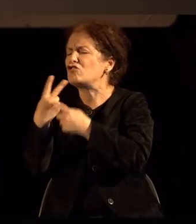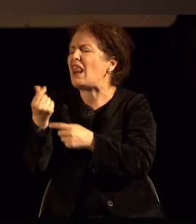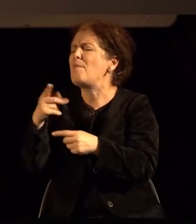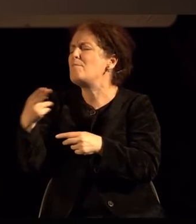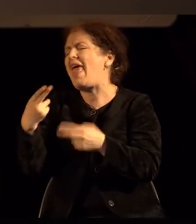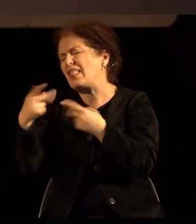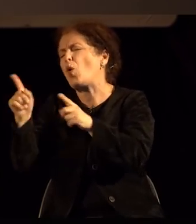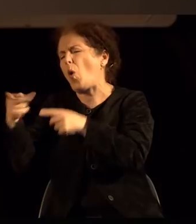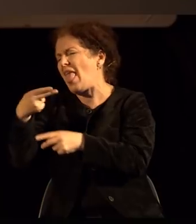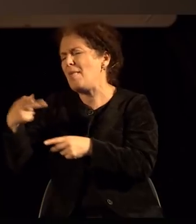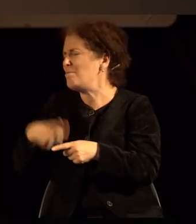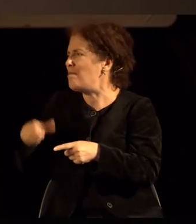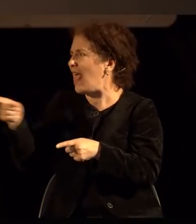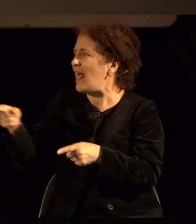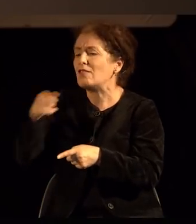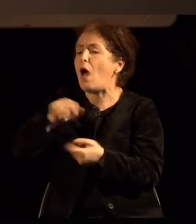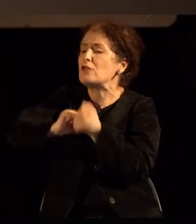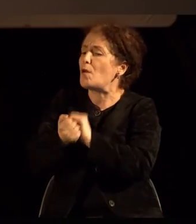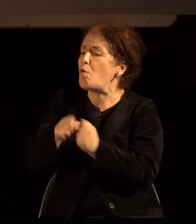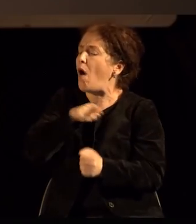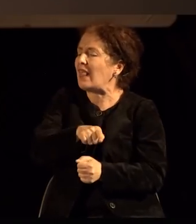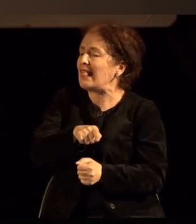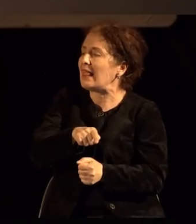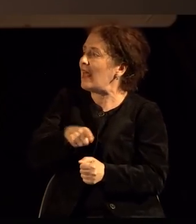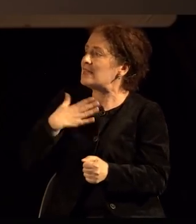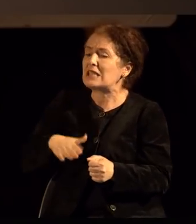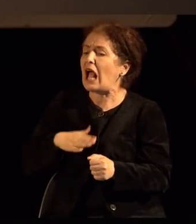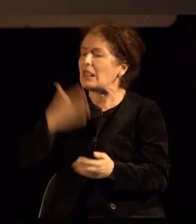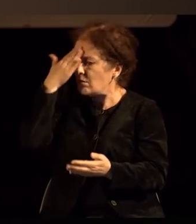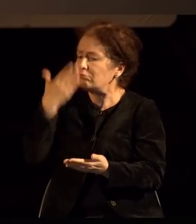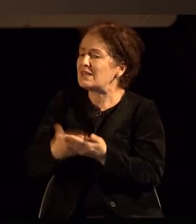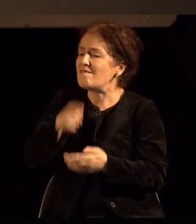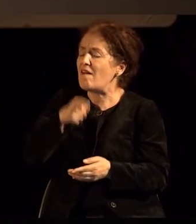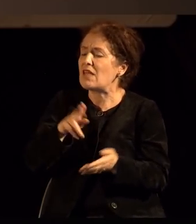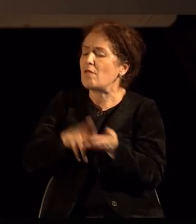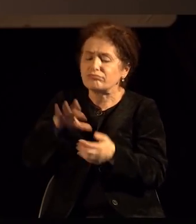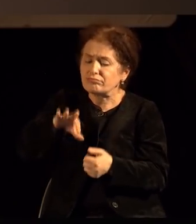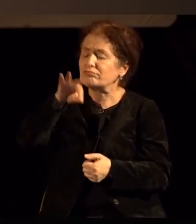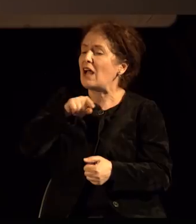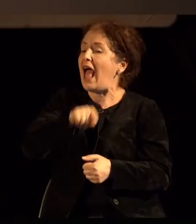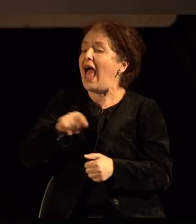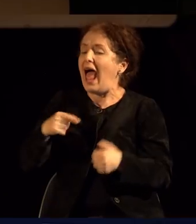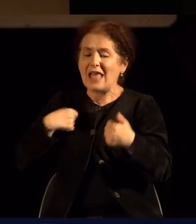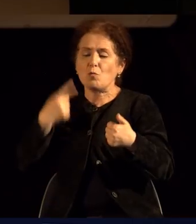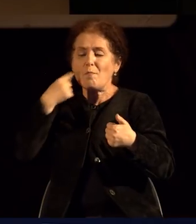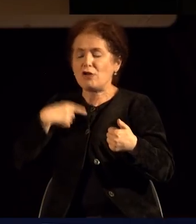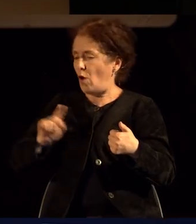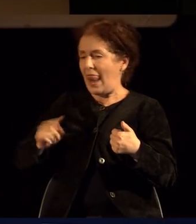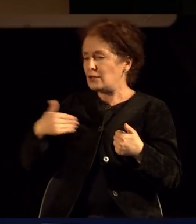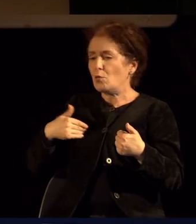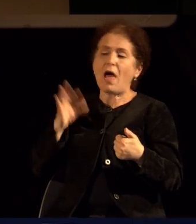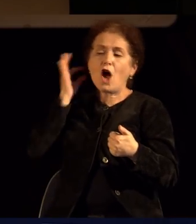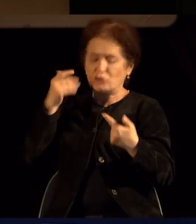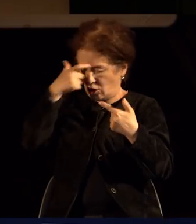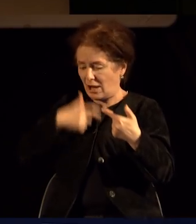во Индија успеа да се изборат за обштествено право да бидат прогласени за третиот пол, инако тоа е